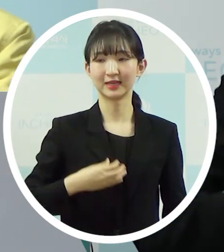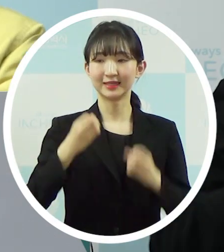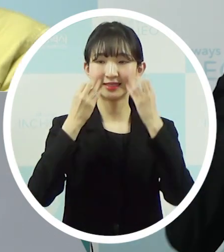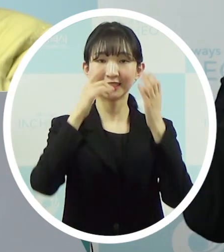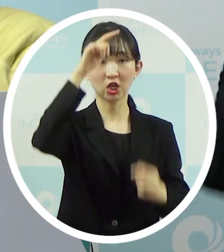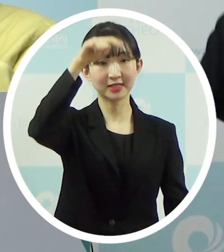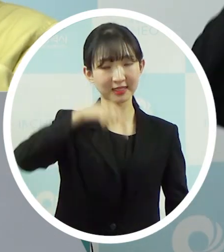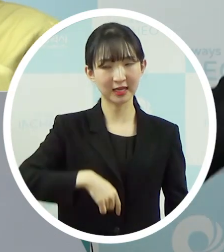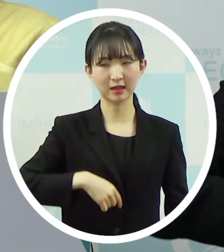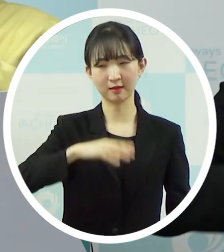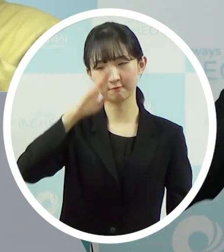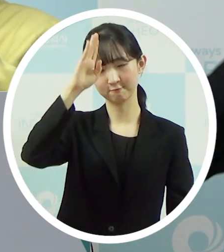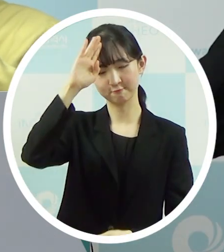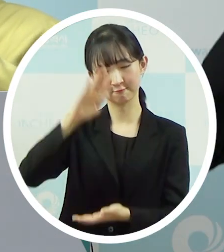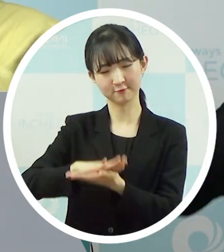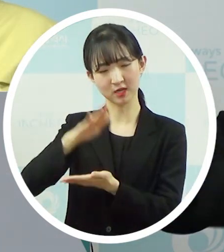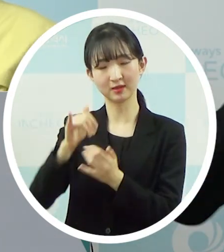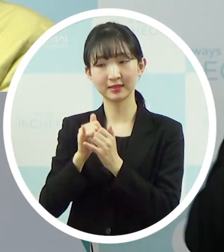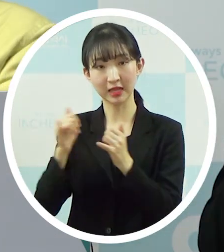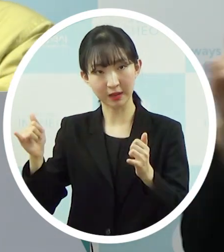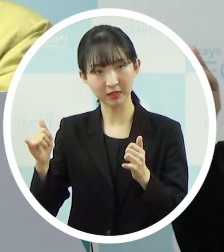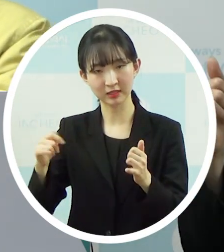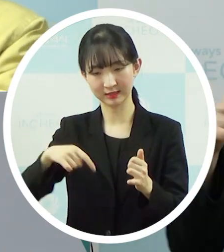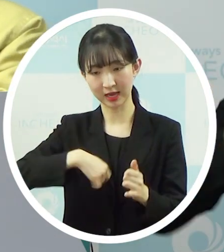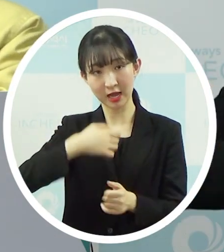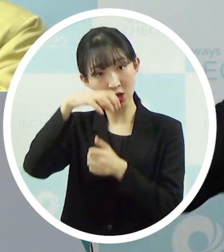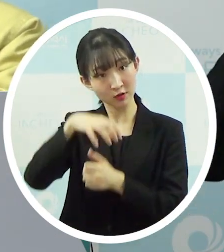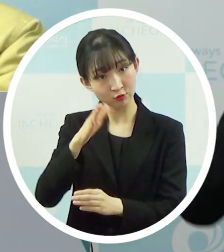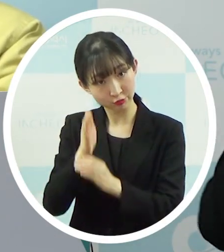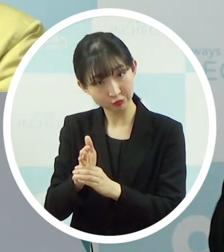유중상자논들은 자가격리